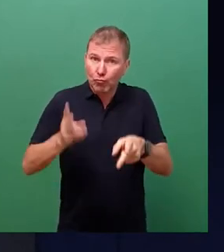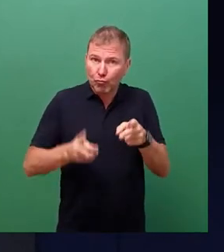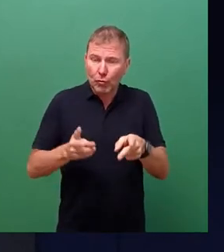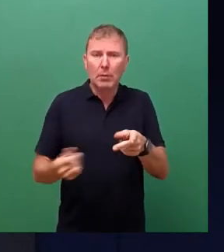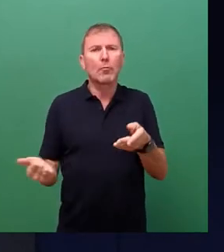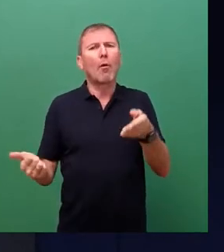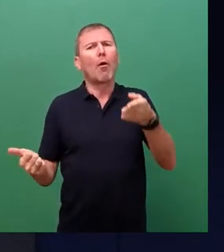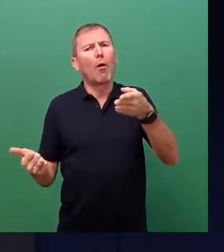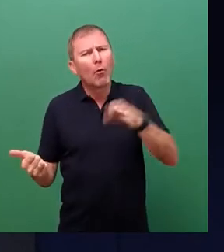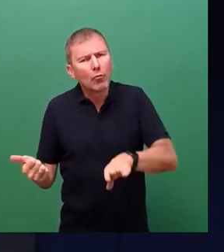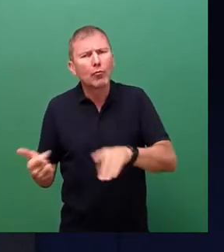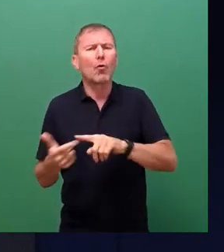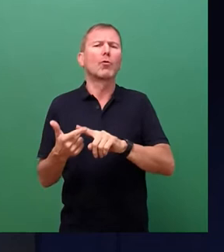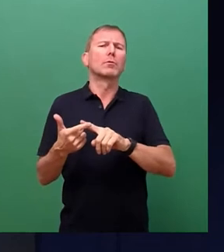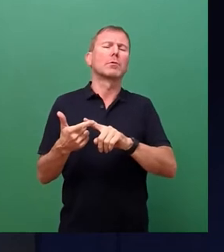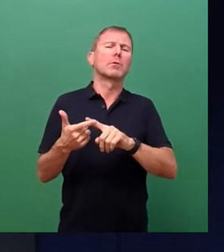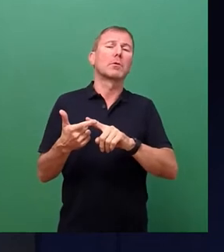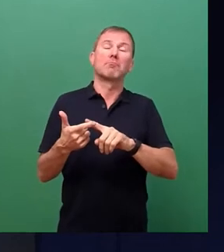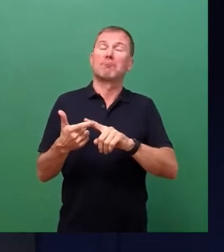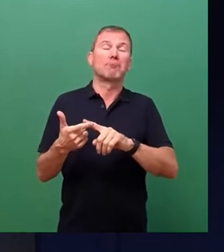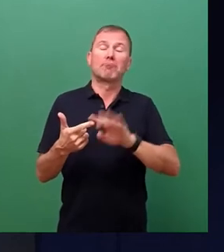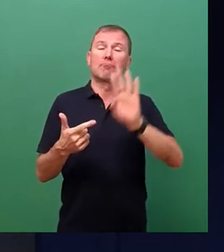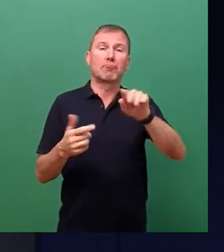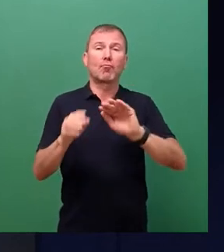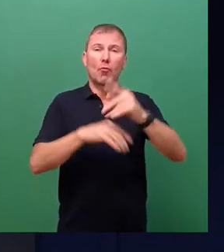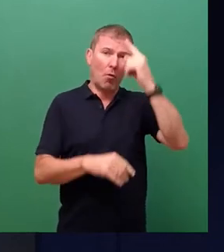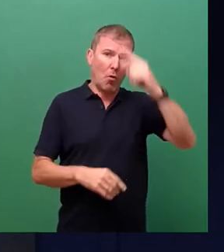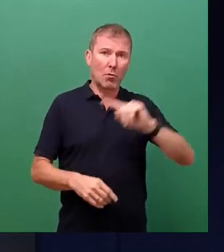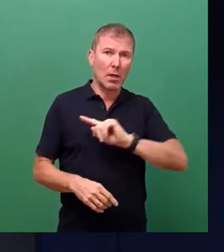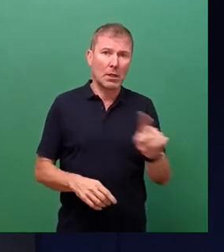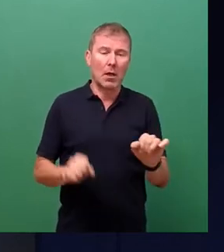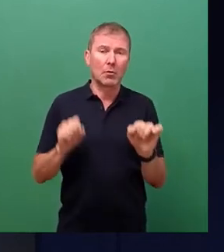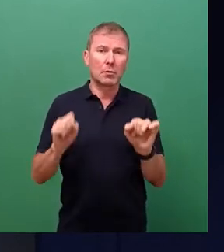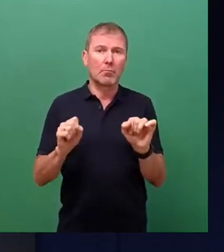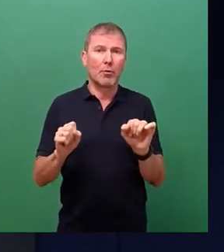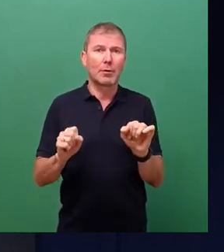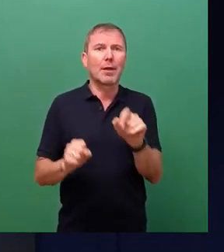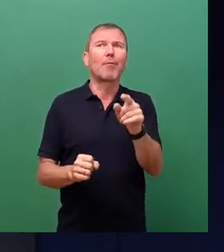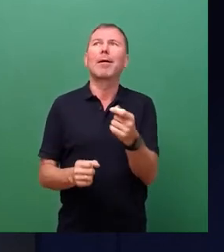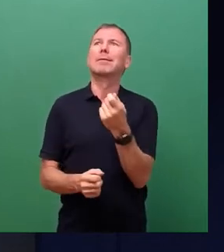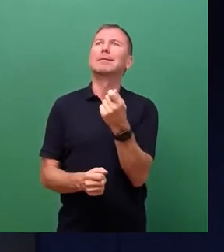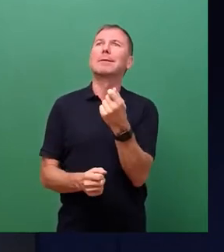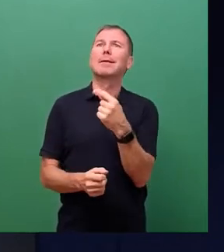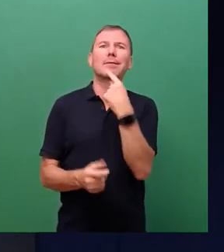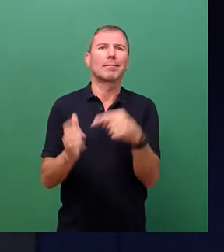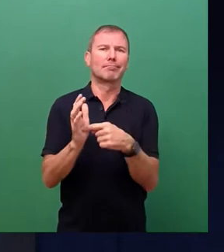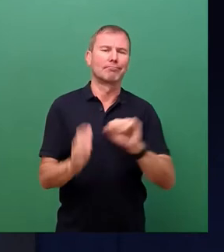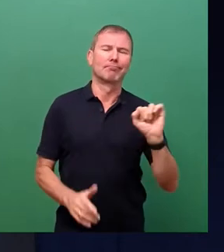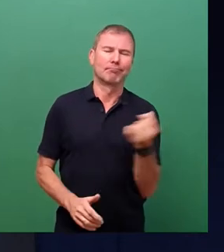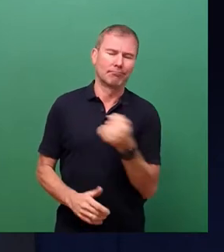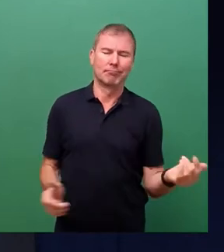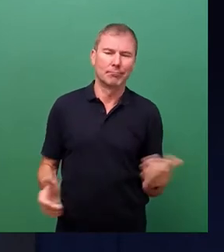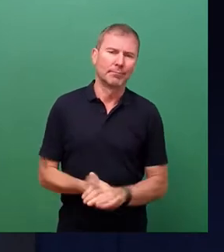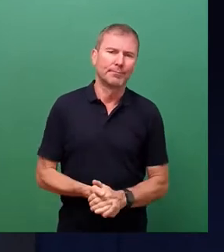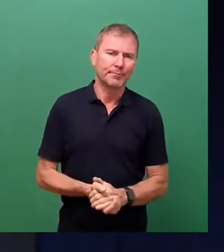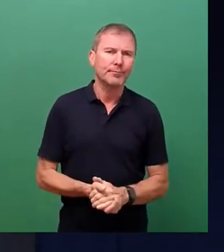eventuell sogar in sechsstelliger Höhe, die kann man natürlich nicht quantifizieren. Es gibt nun eine ganze